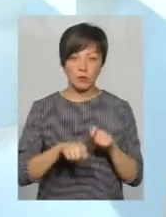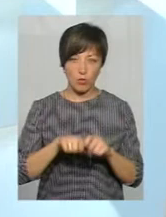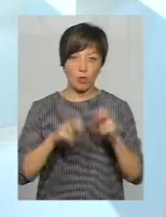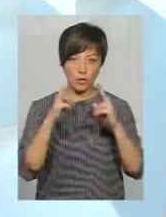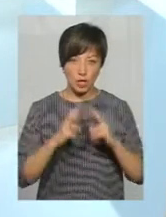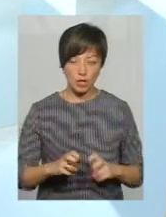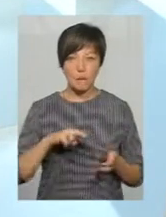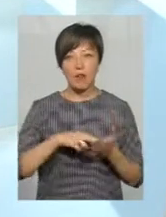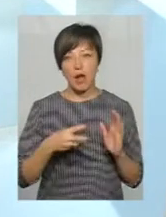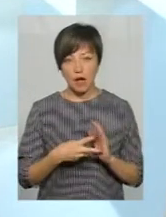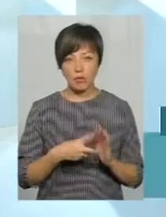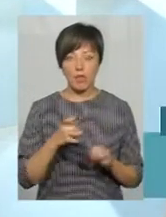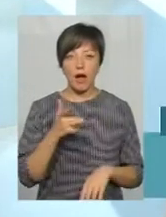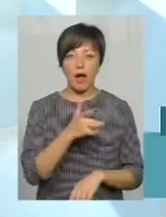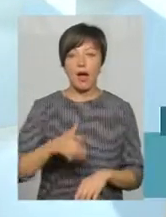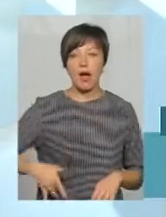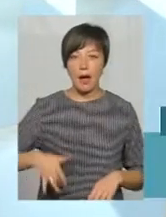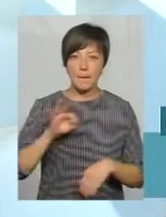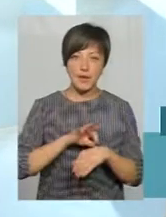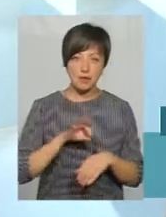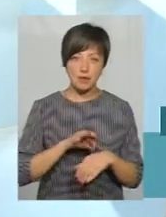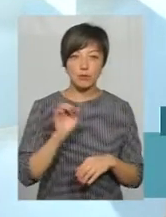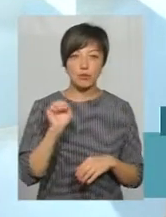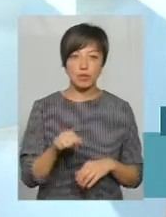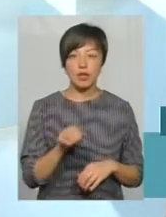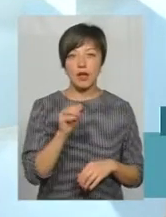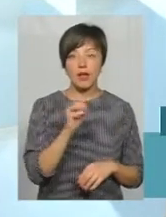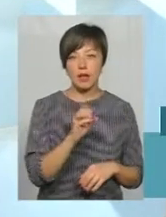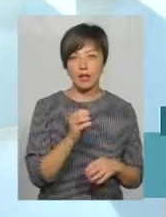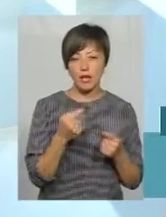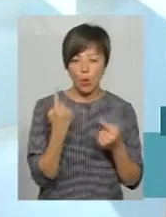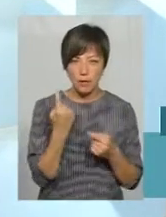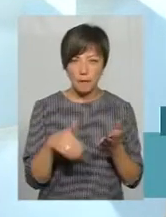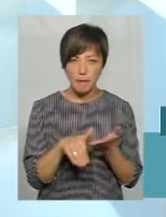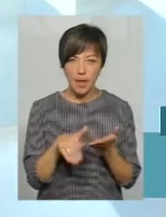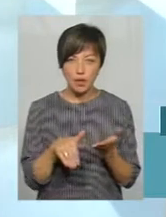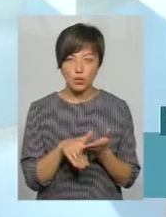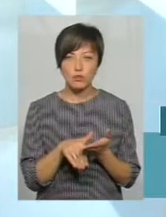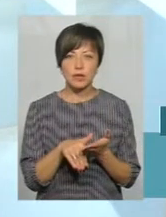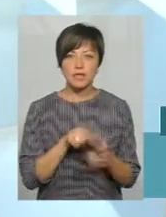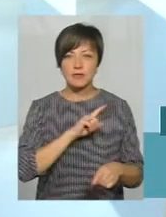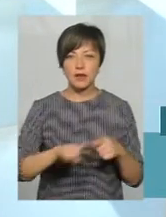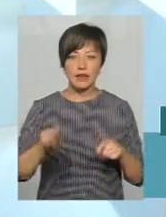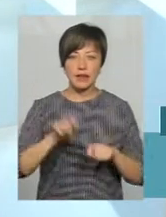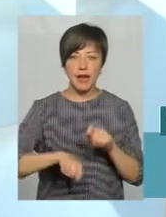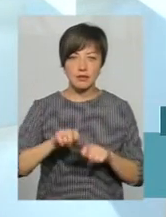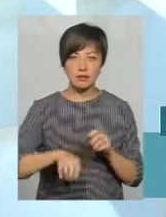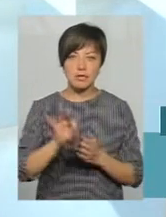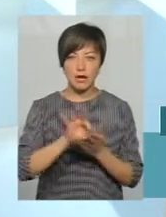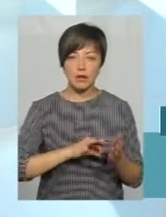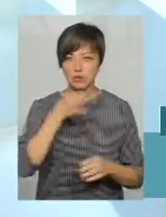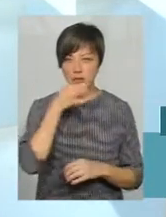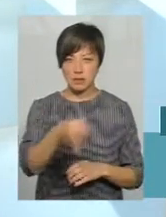обстеження планово на гепатити. Може це бути і ЕФА методом, можливо, також є такі скорисні тести, які можуть зразу